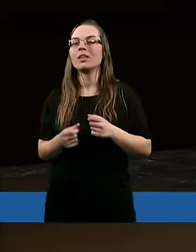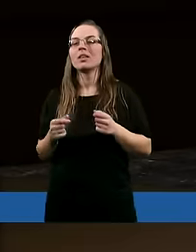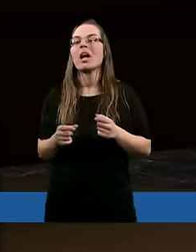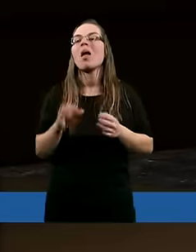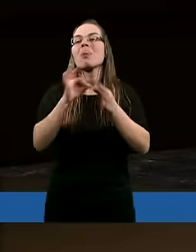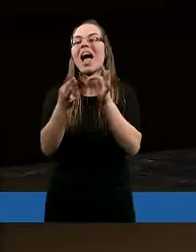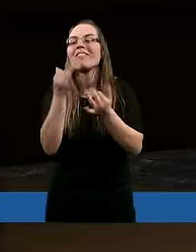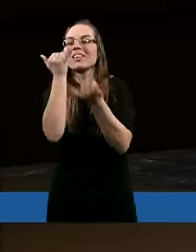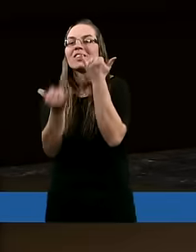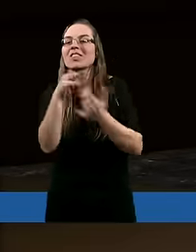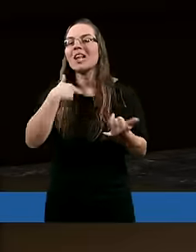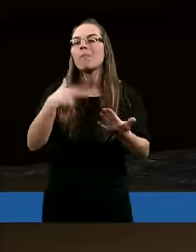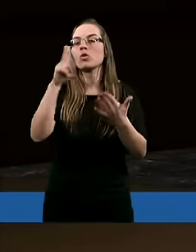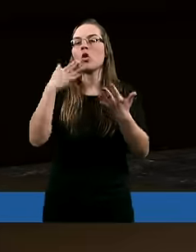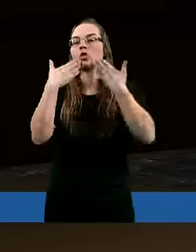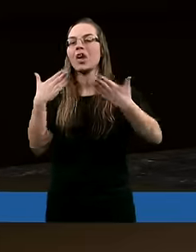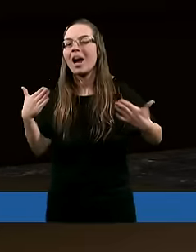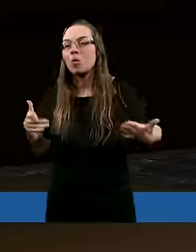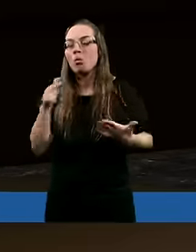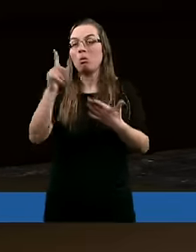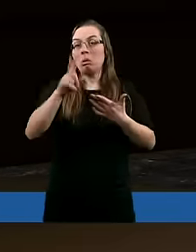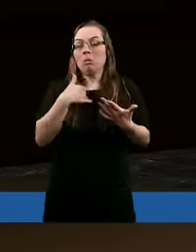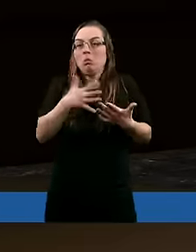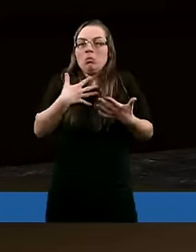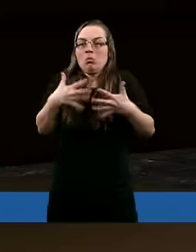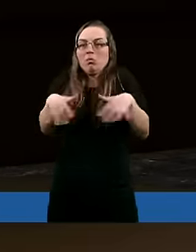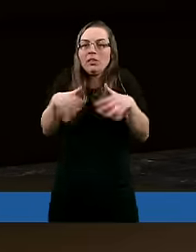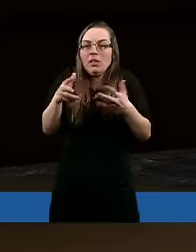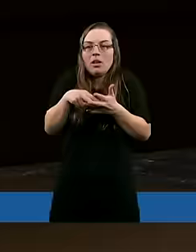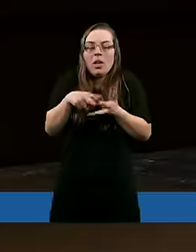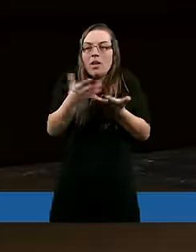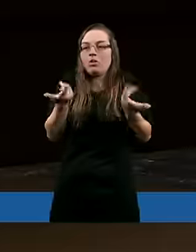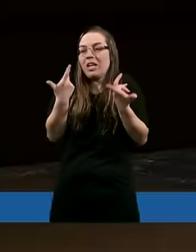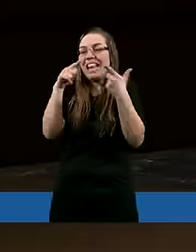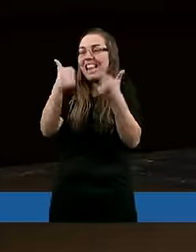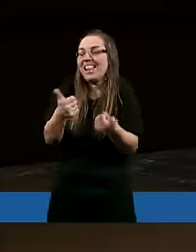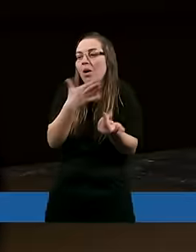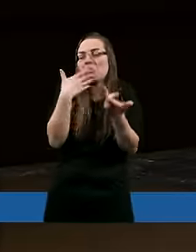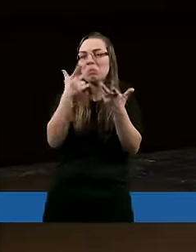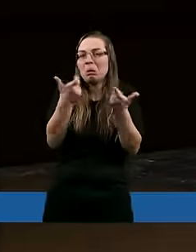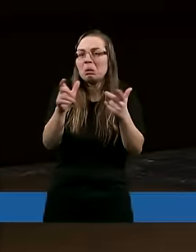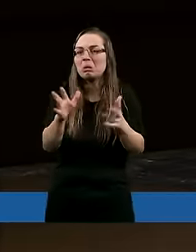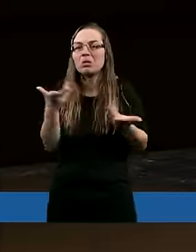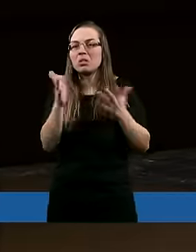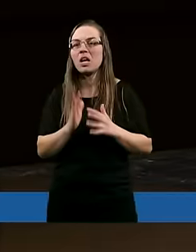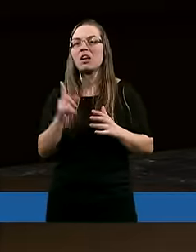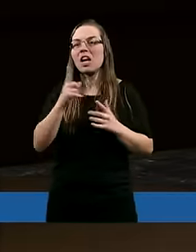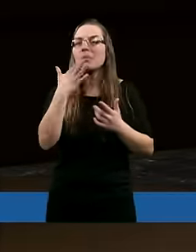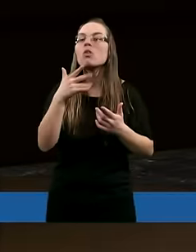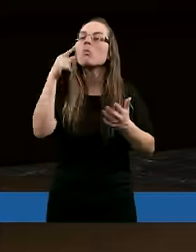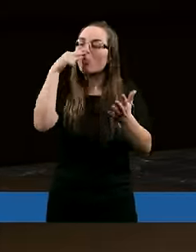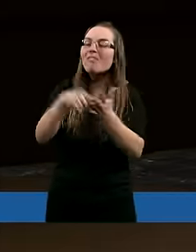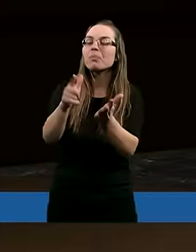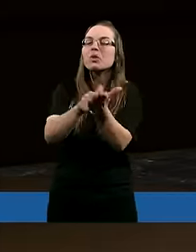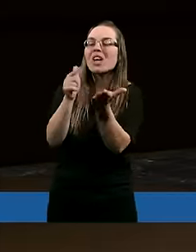A nawet jeżeli nam ktoś dziękuję, to jakby wzdrygamy się. No przecież się nic takiego nie stało. Powinniśmy sobie mówić